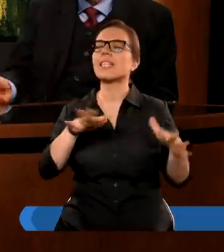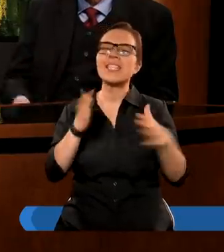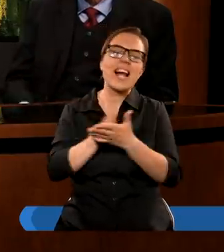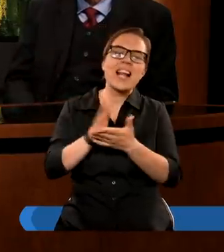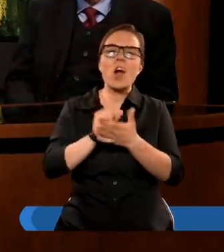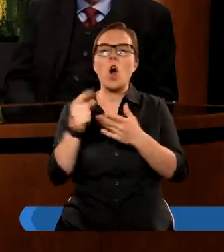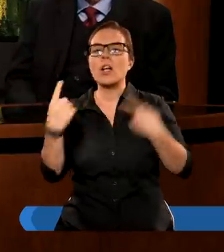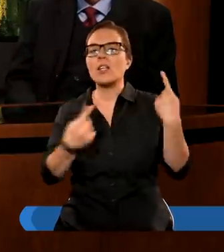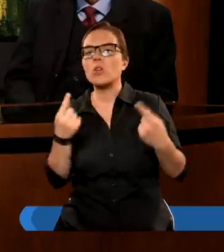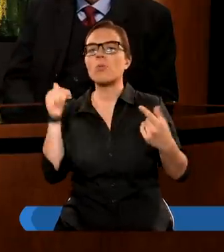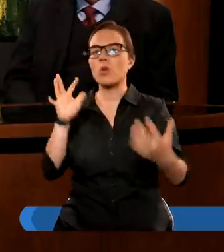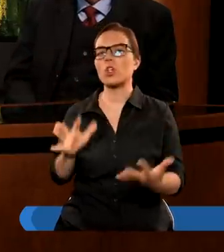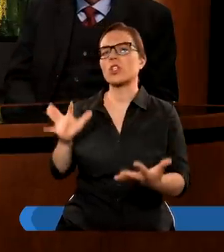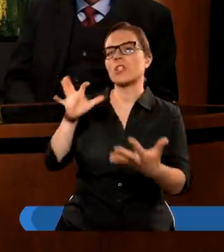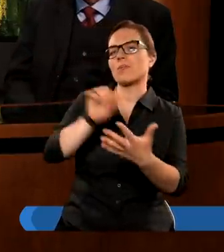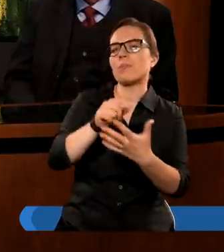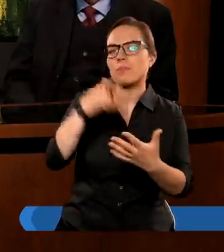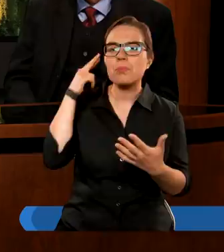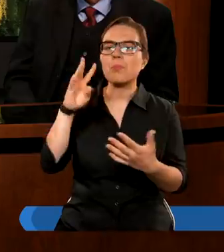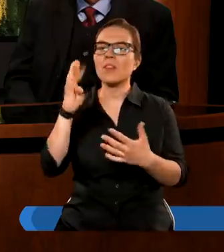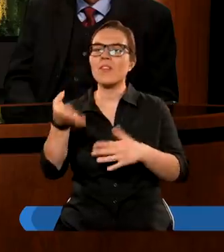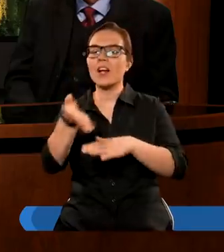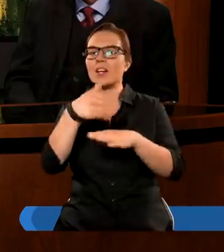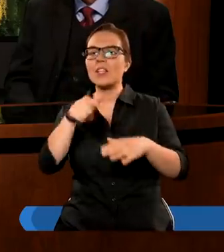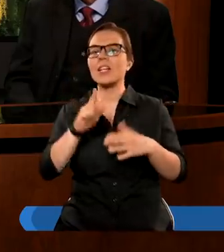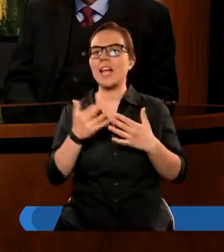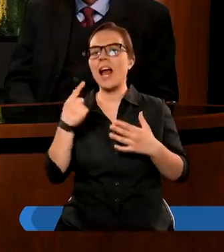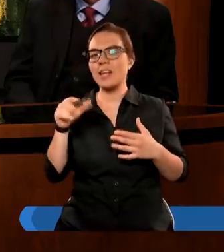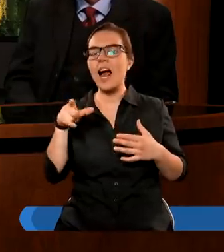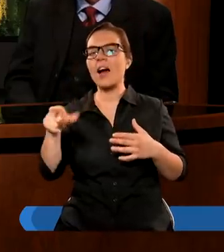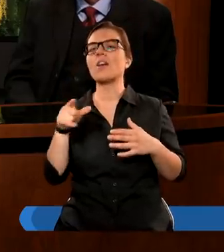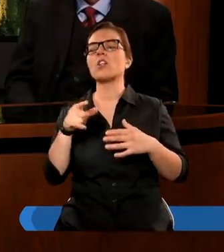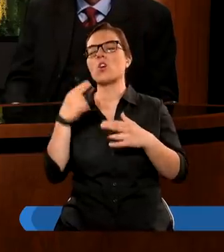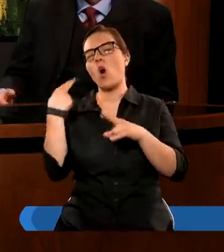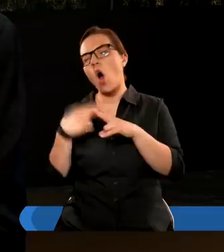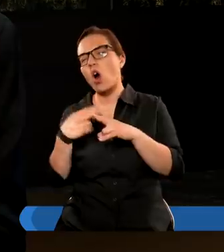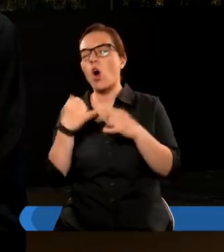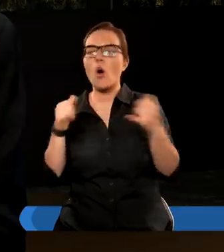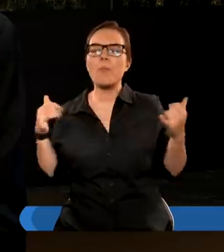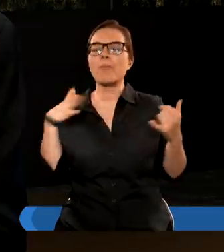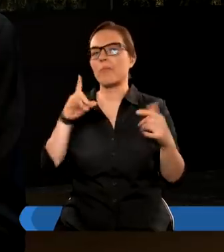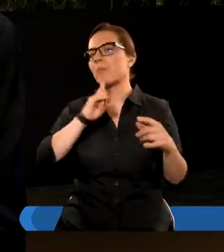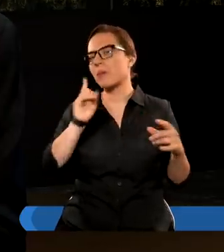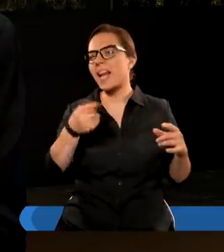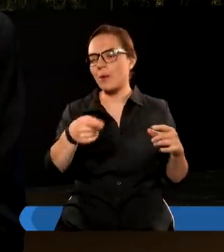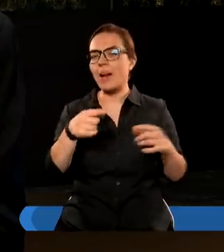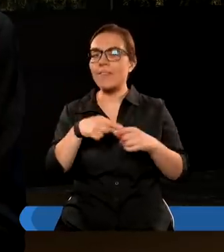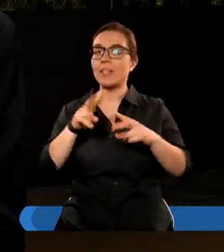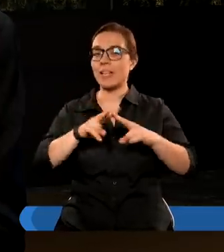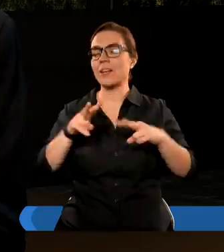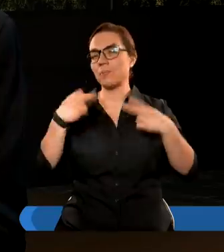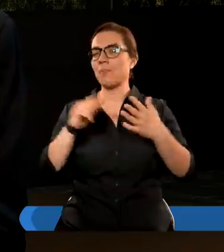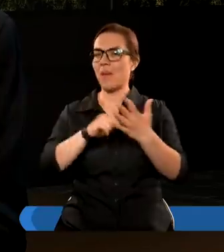okresu nawet moglibyśmy sięgnąć do czwartego rozdziału, gdzie mamy historię Nabuka Dnezara i jego choroby. Też było pewne przesłanie dla króla.